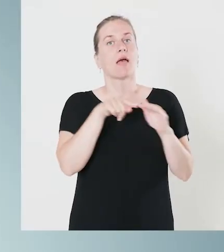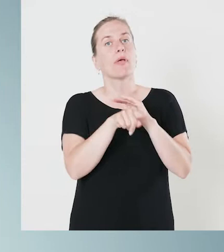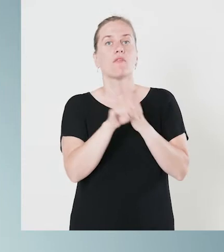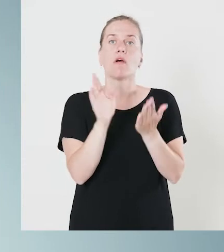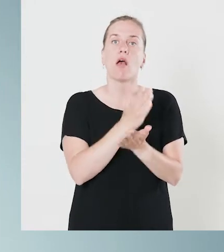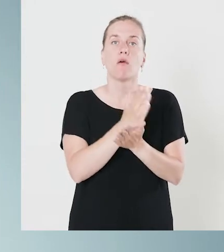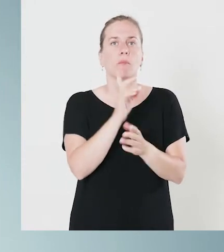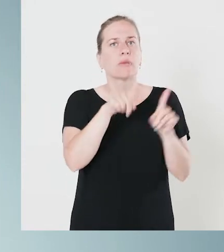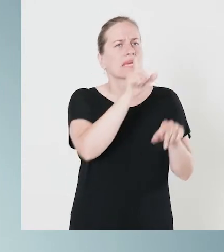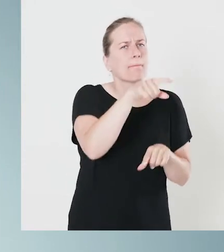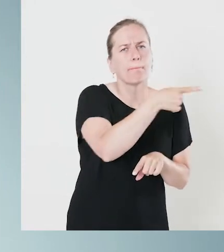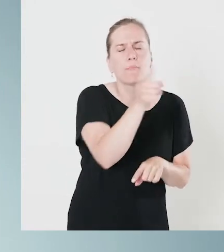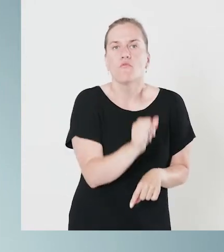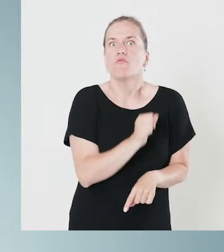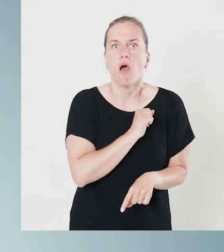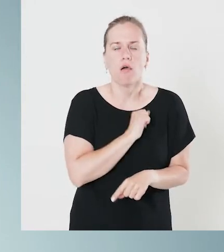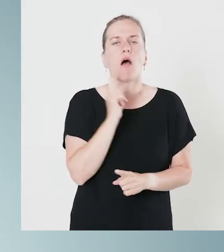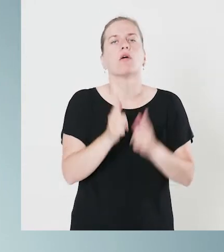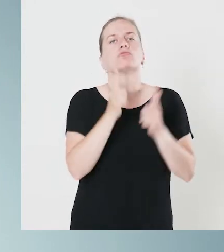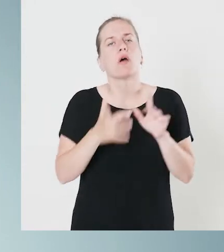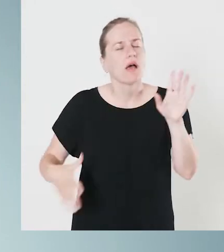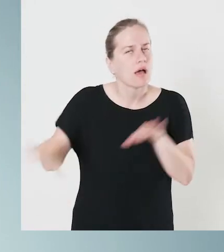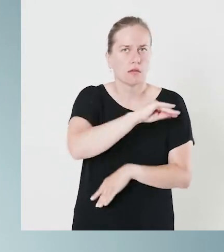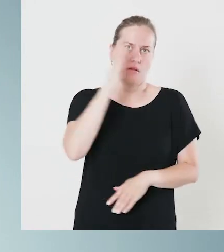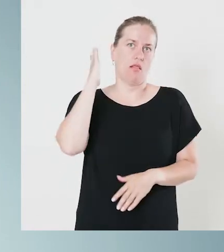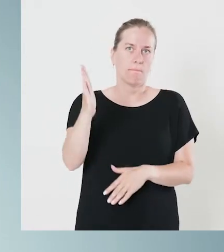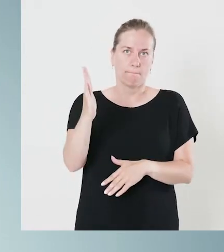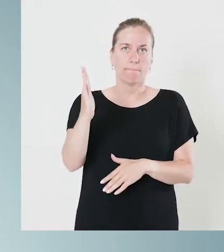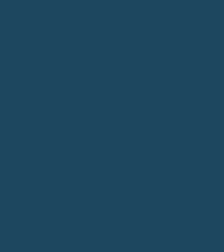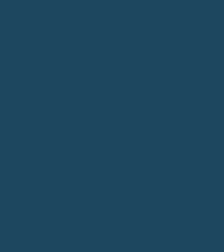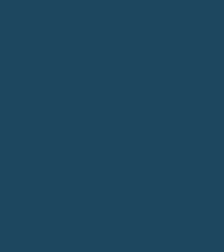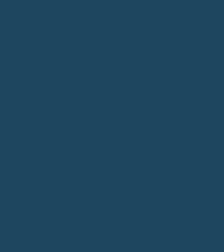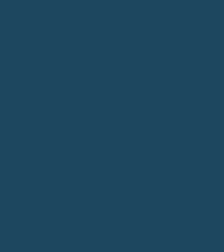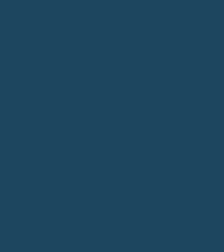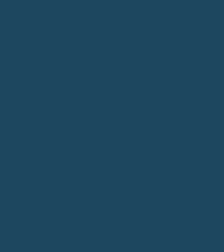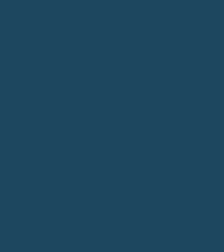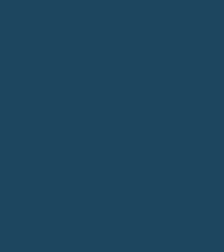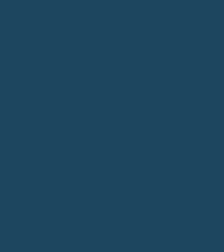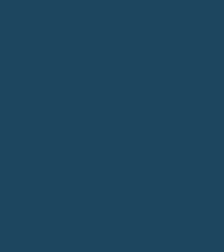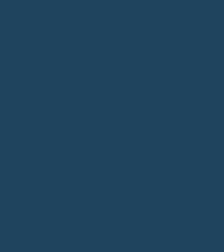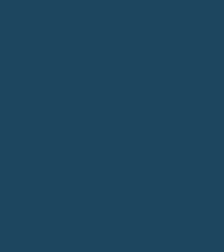Ligipääsetav lahendus on hädavajalik mõnele, aga tegelikult võidavad ju sellest kõik. Ligipääsetav.